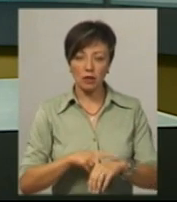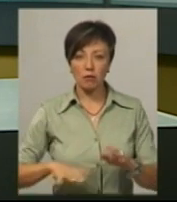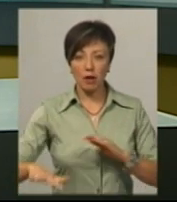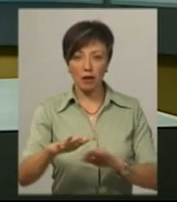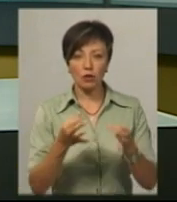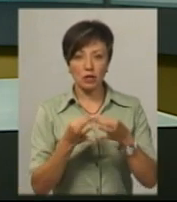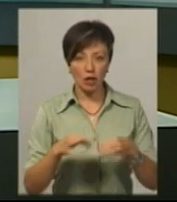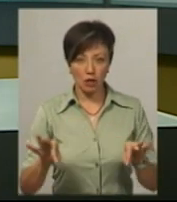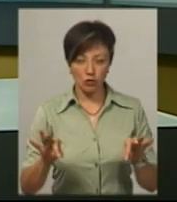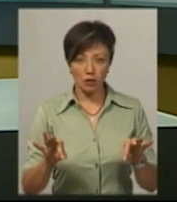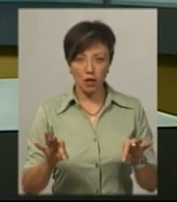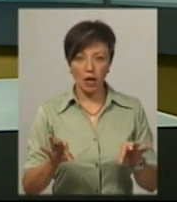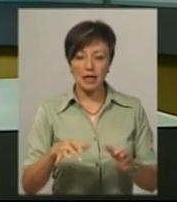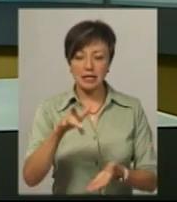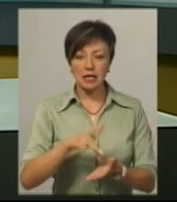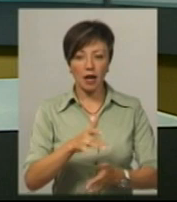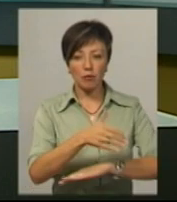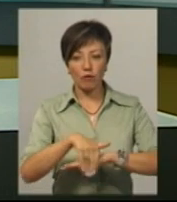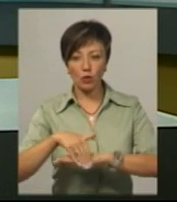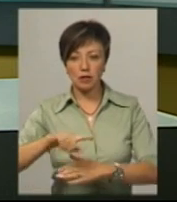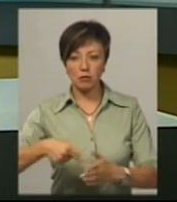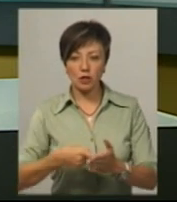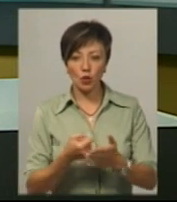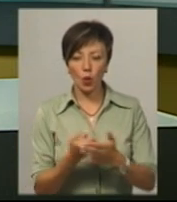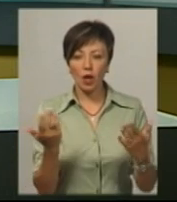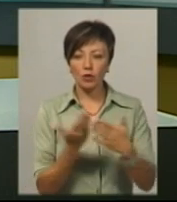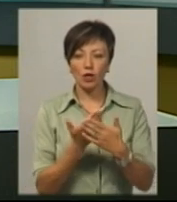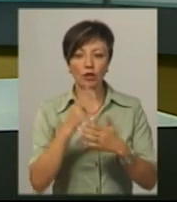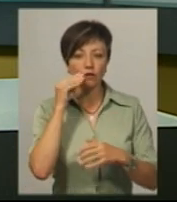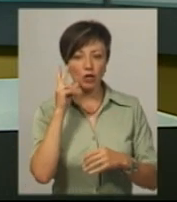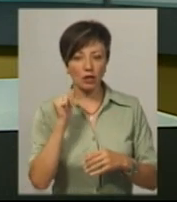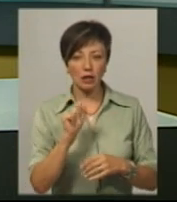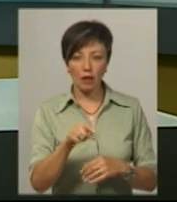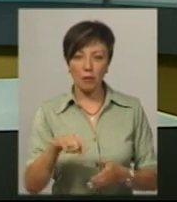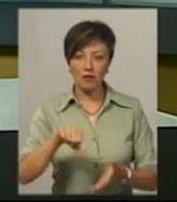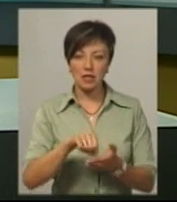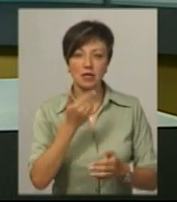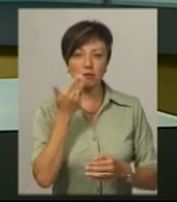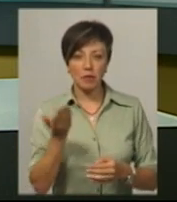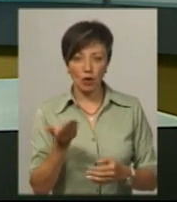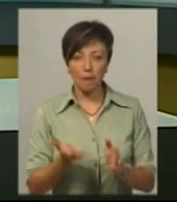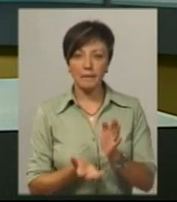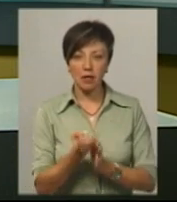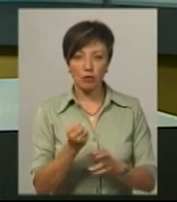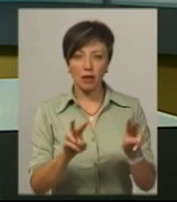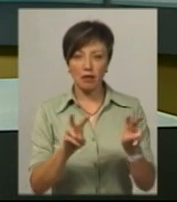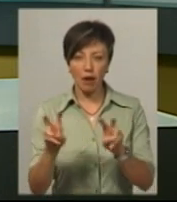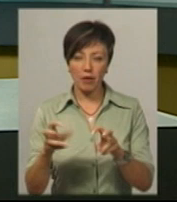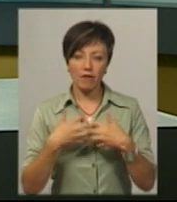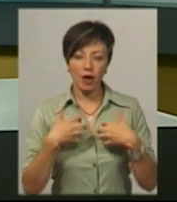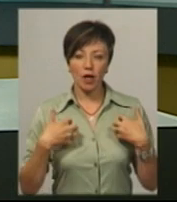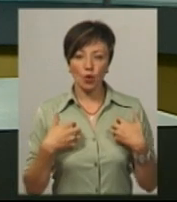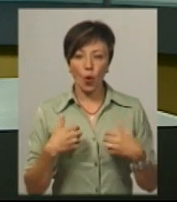з Майдану Незалежності, пройдуть центральними вулицями міста до кінотеатру Шевченка. Там виступлять спікери, які підтримують тему тваринної